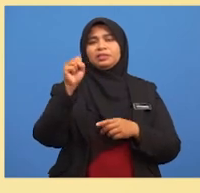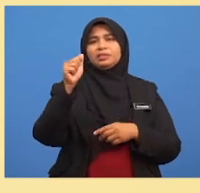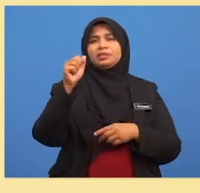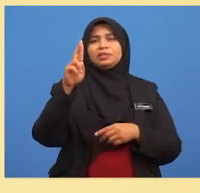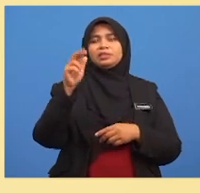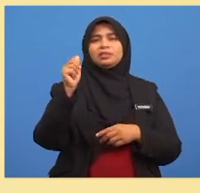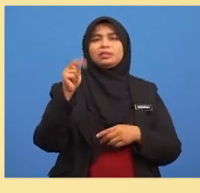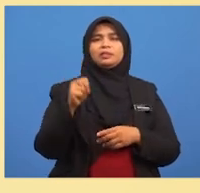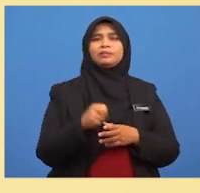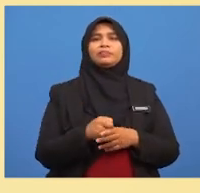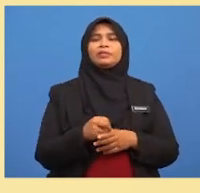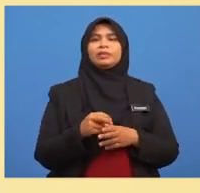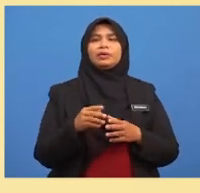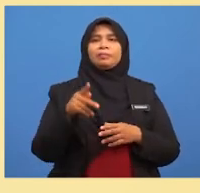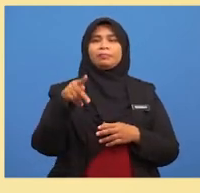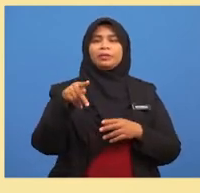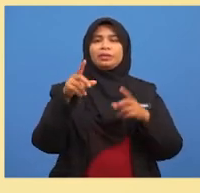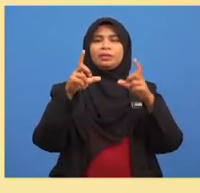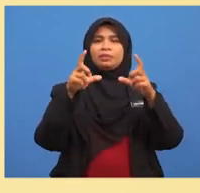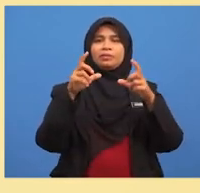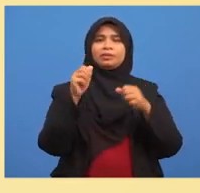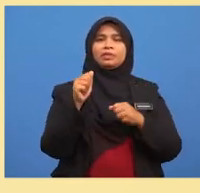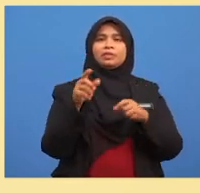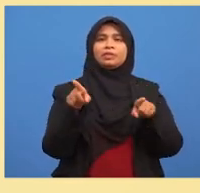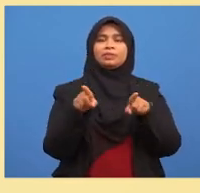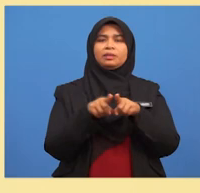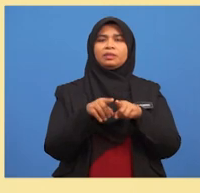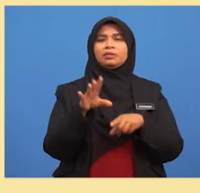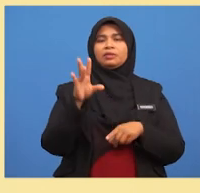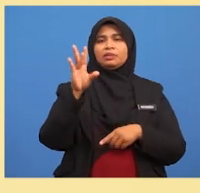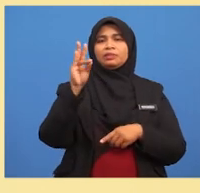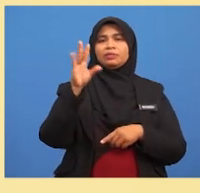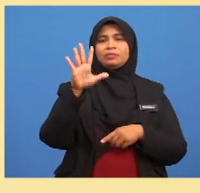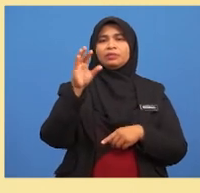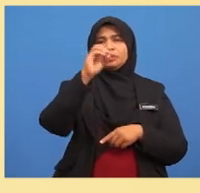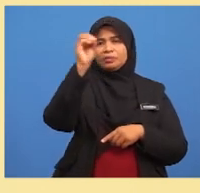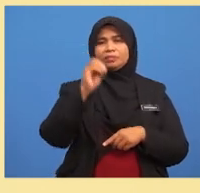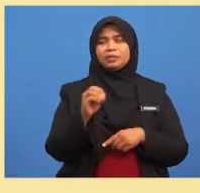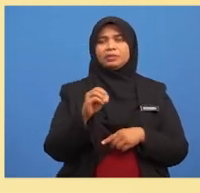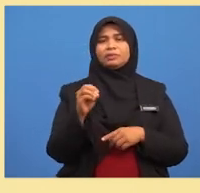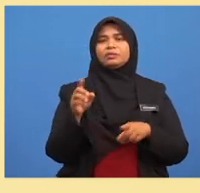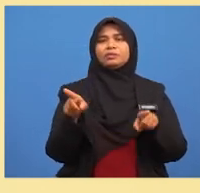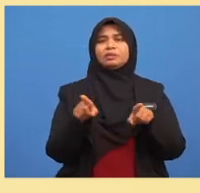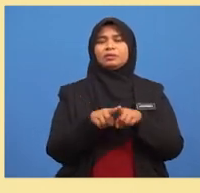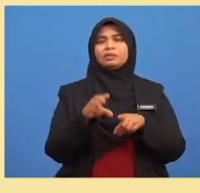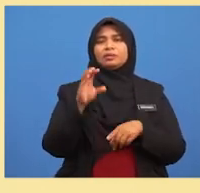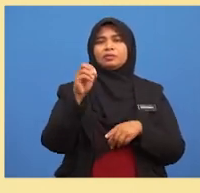P dalam kurungan A ialah 75% bersamaan dengan sifar perpuluhan 75